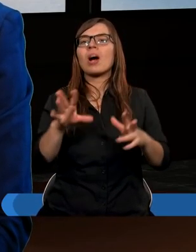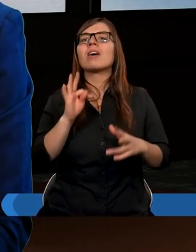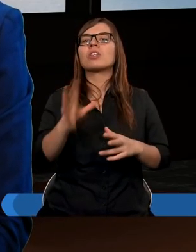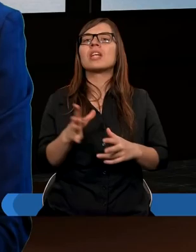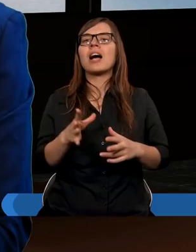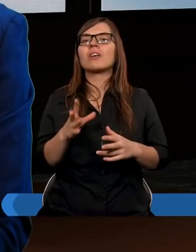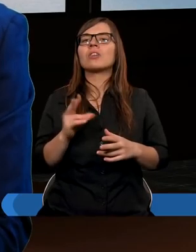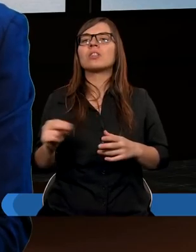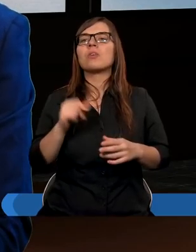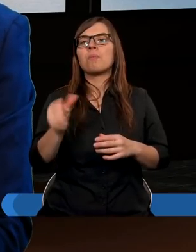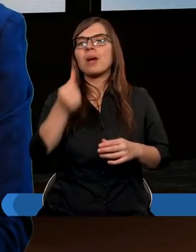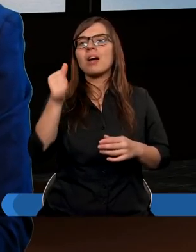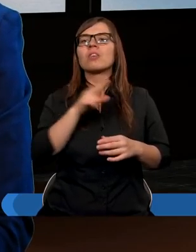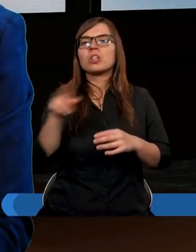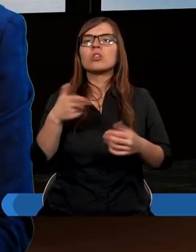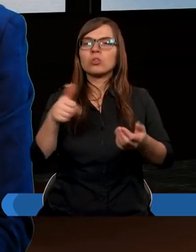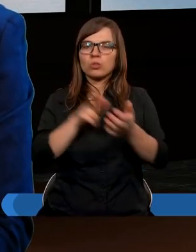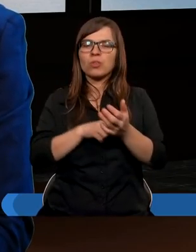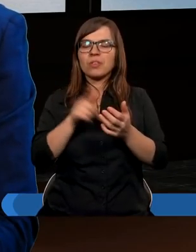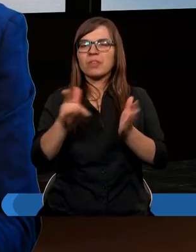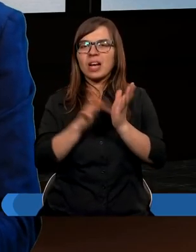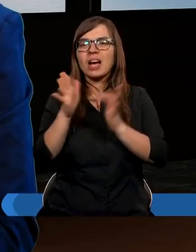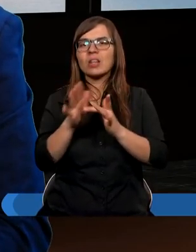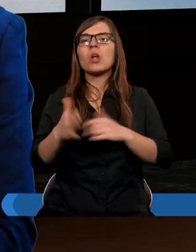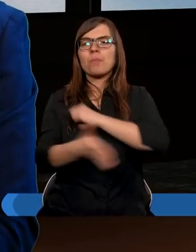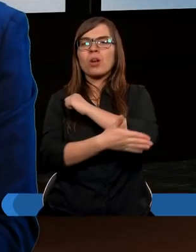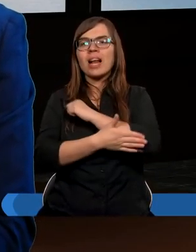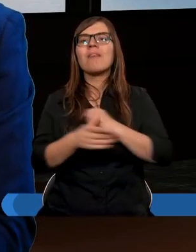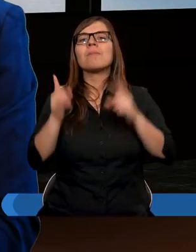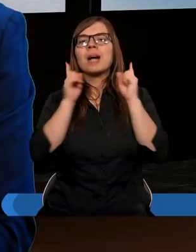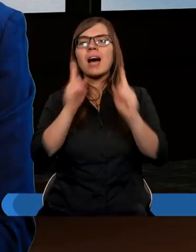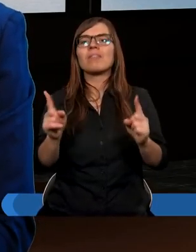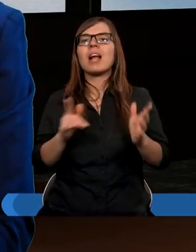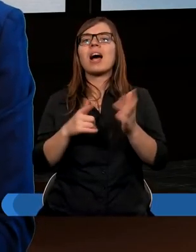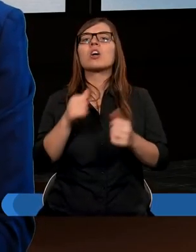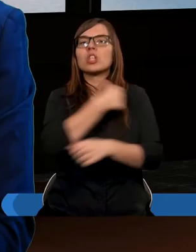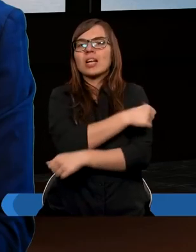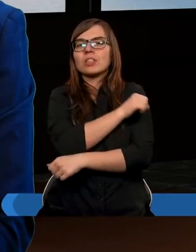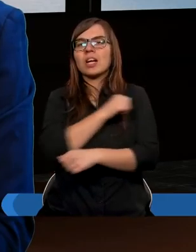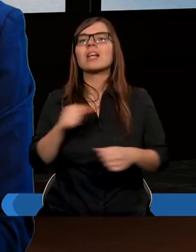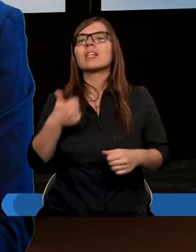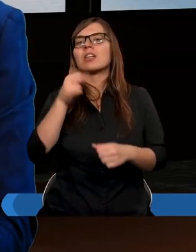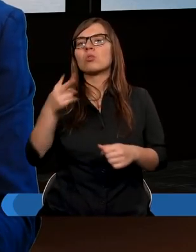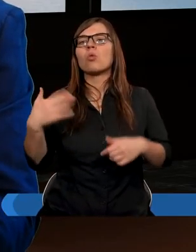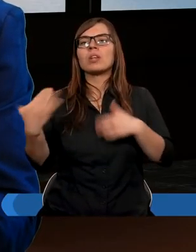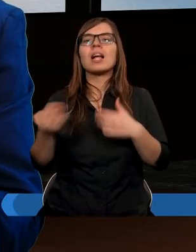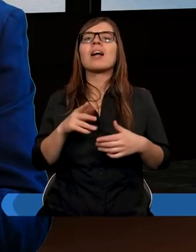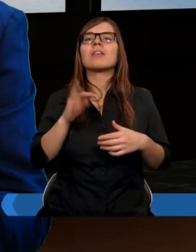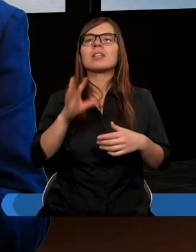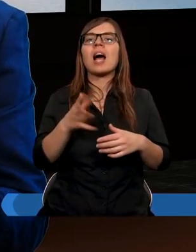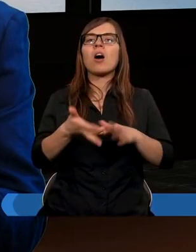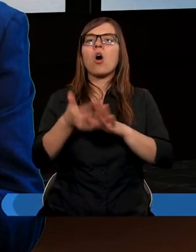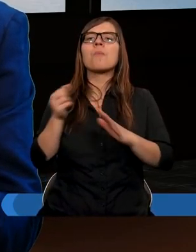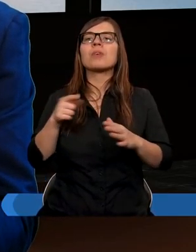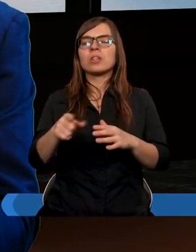po pierwsze, że zbawienie jest tylko w Jezusie Chrystusie, podstawowa prawda chrześcijańska, a z drugiej strony ja to odbieram tak, że